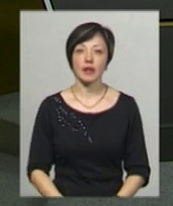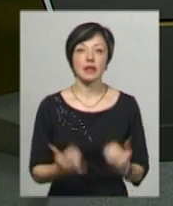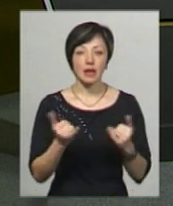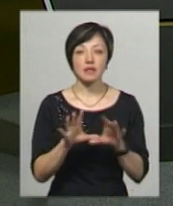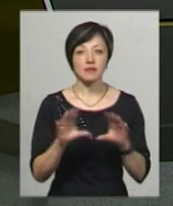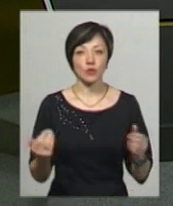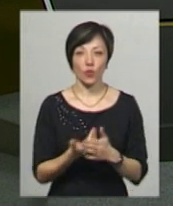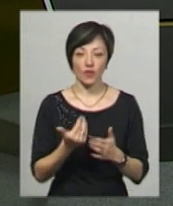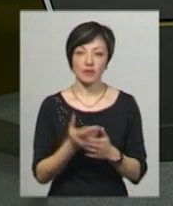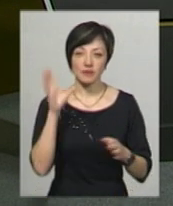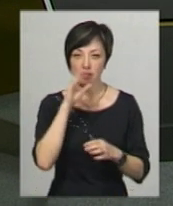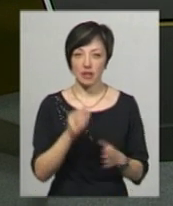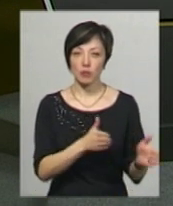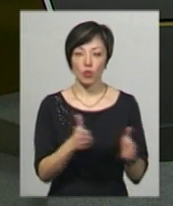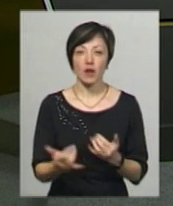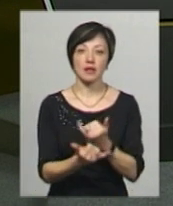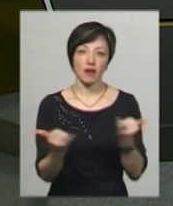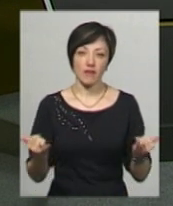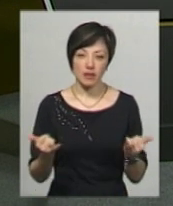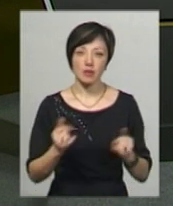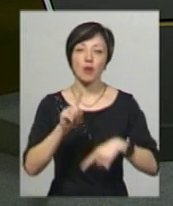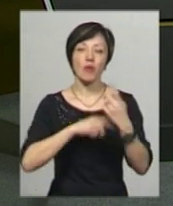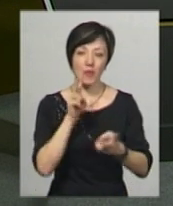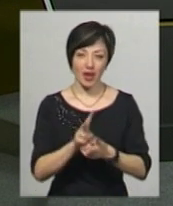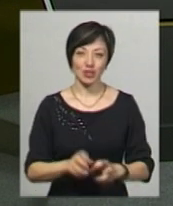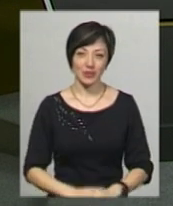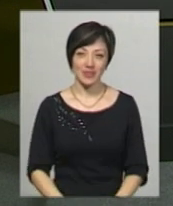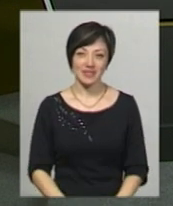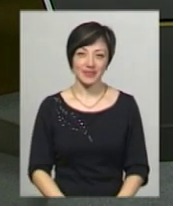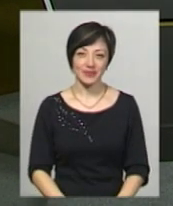Наразі це усі новини, які ми встигли для вас підготувати. Побачимось.